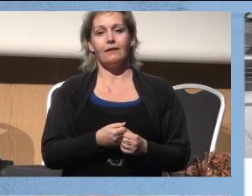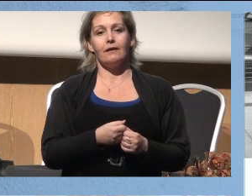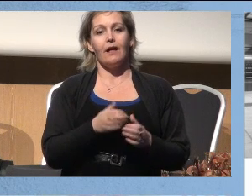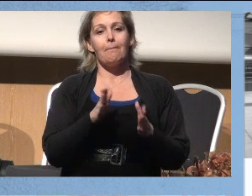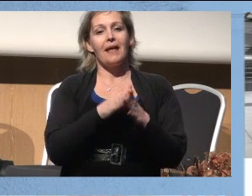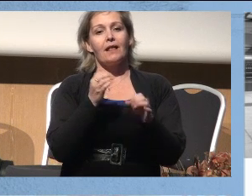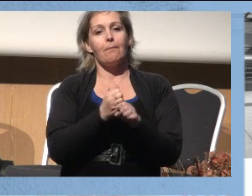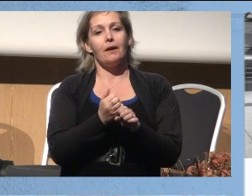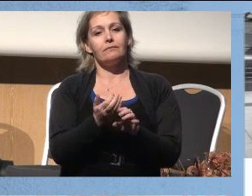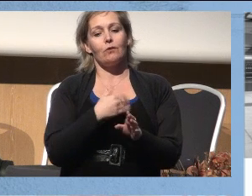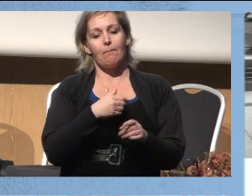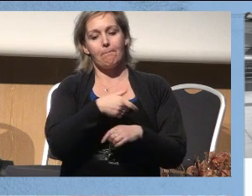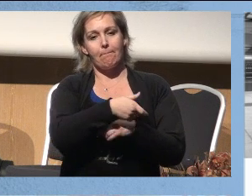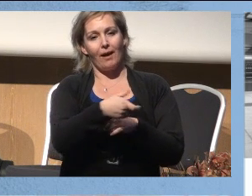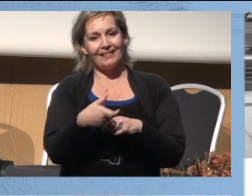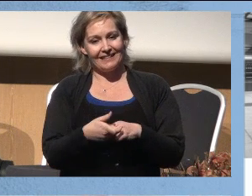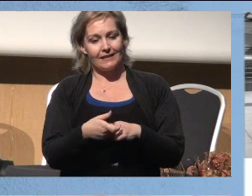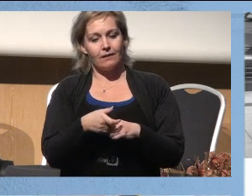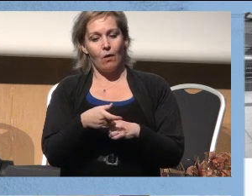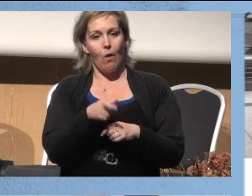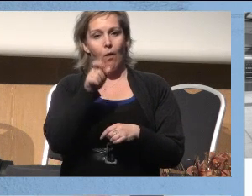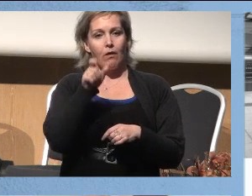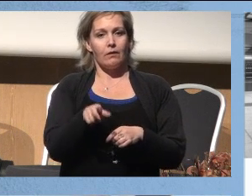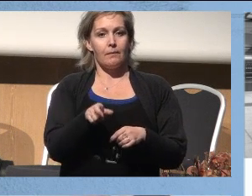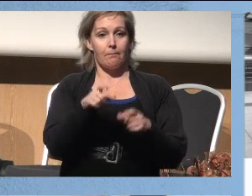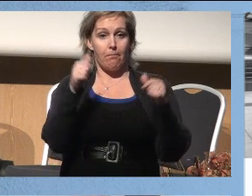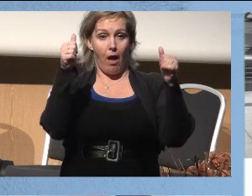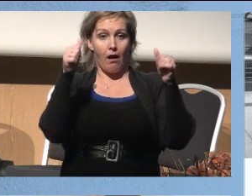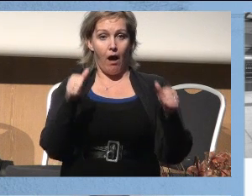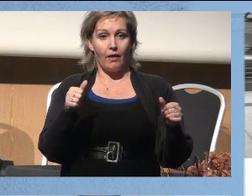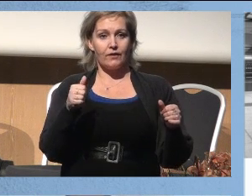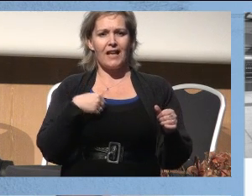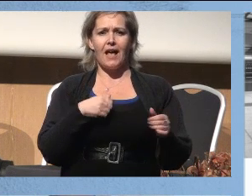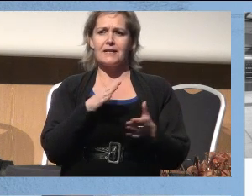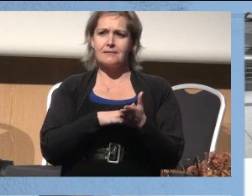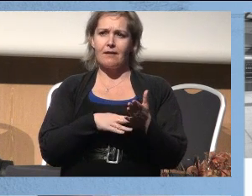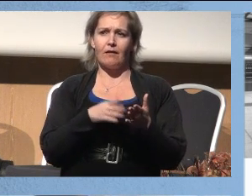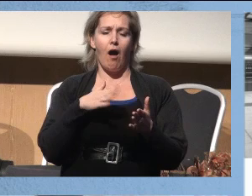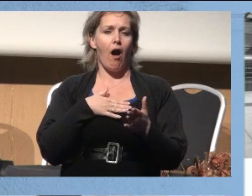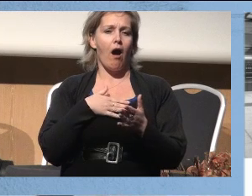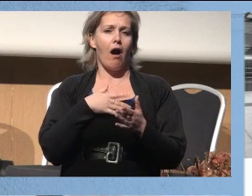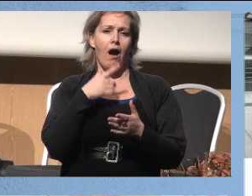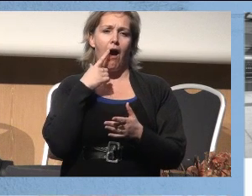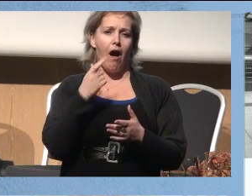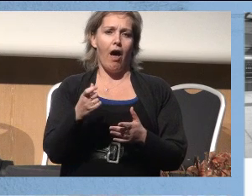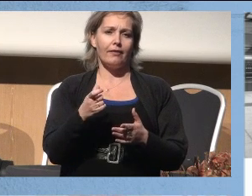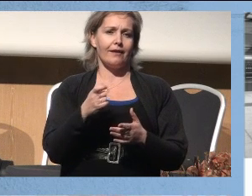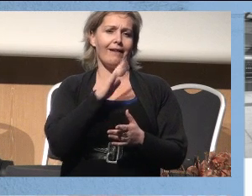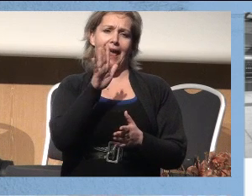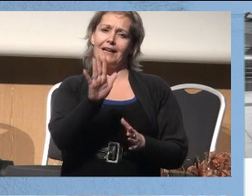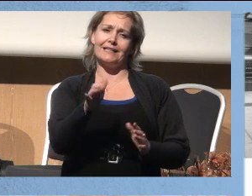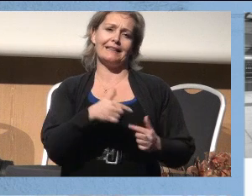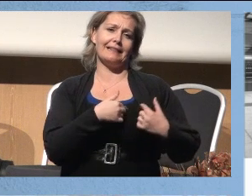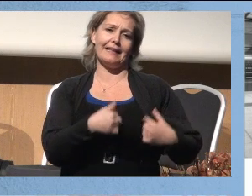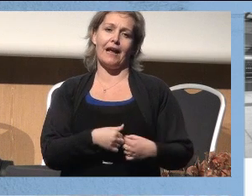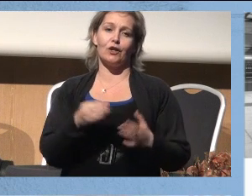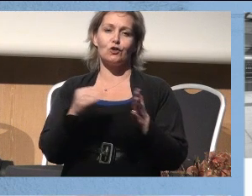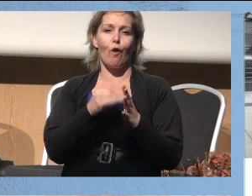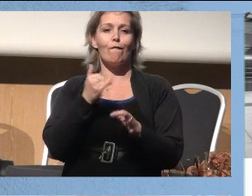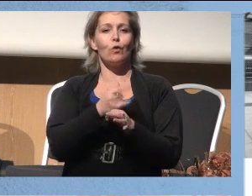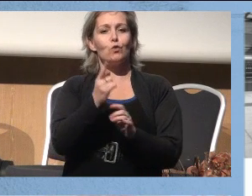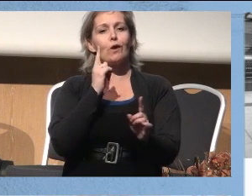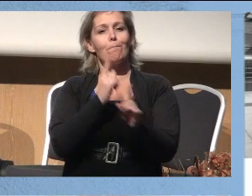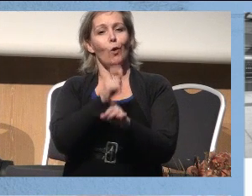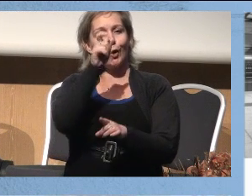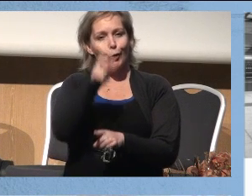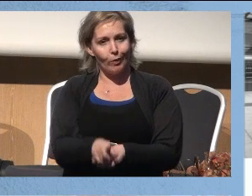medarbeidene sine frem bak disken, og han ga dem denne plakaten her som jeg vedde på at de gutta hatet av hele sitt hjerte. Der står det hvordan du skal